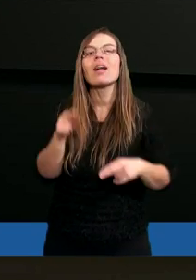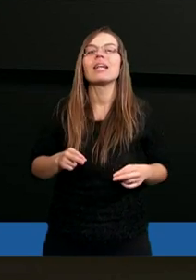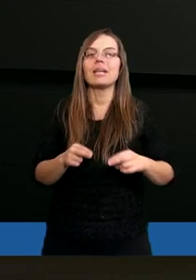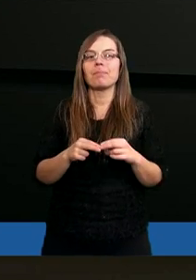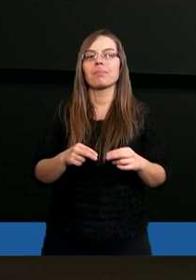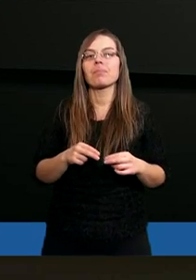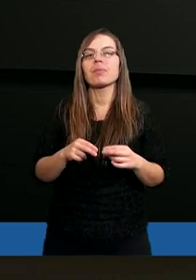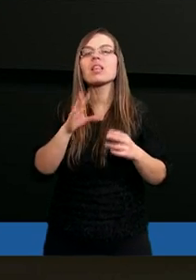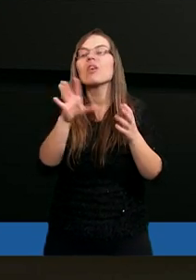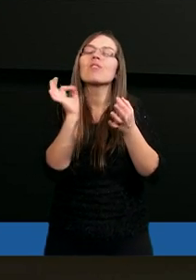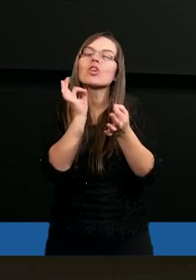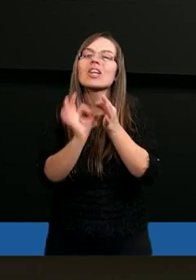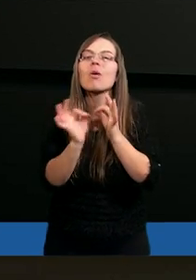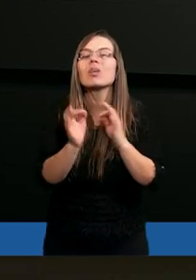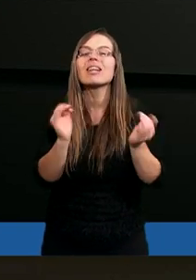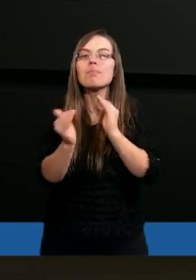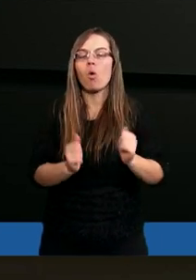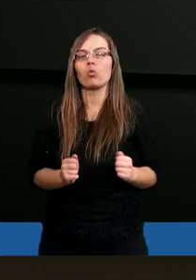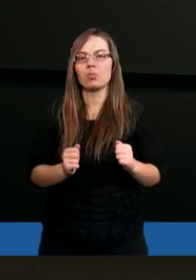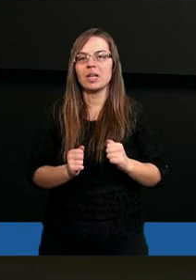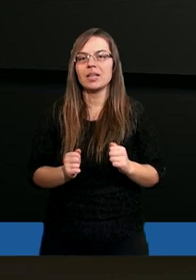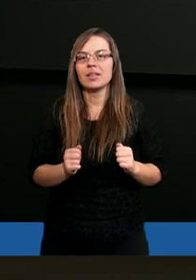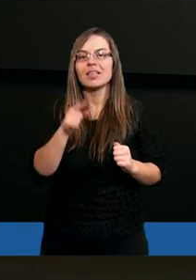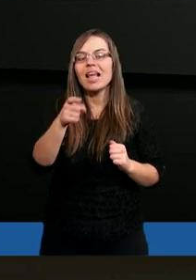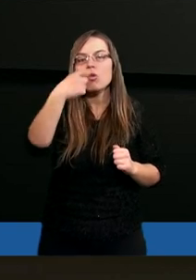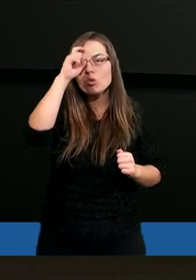szkalującego w pewien sposób i samego człowieka,